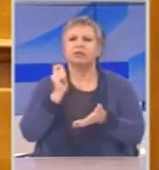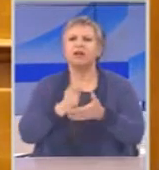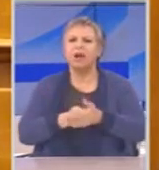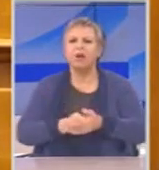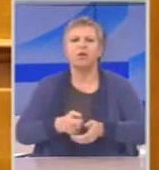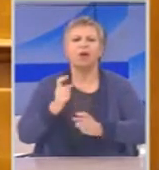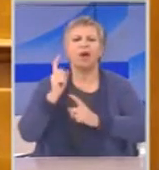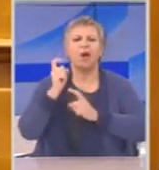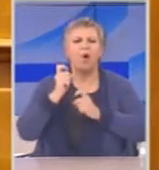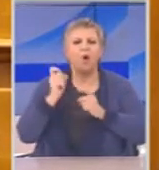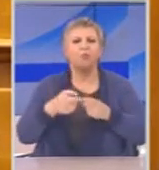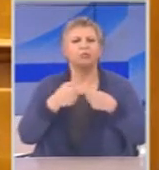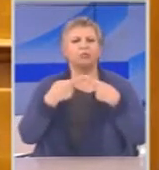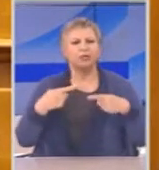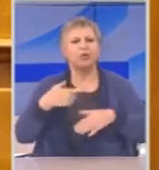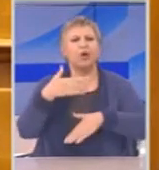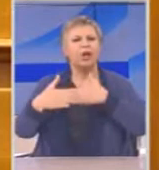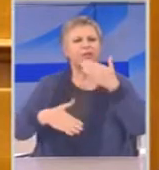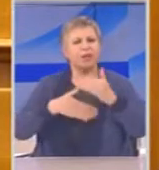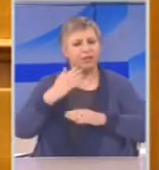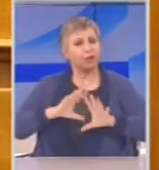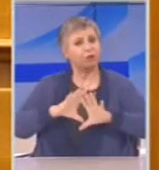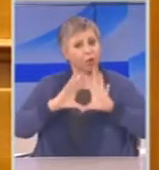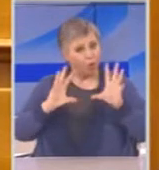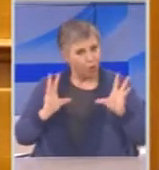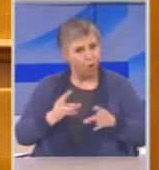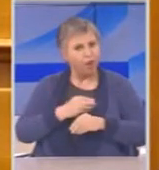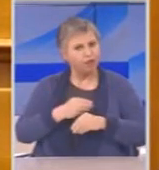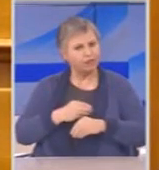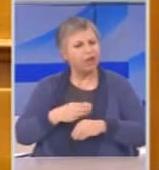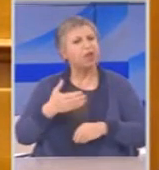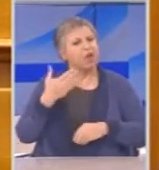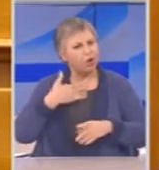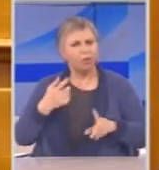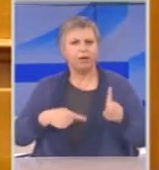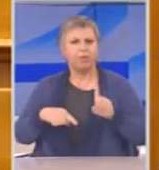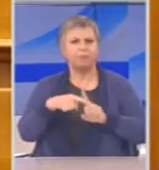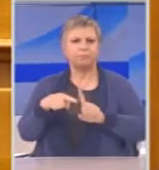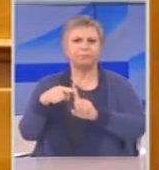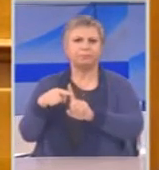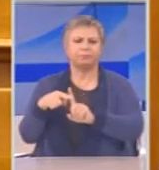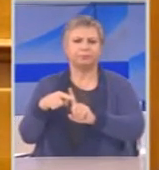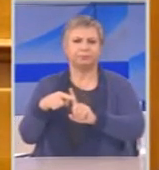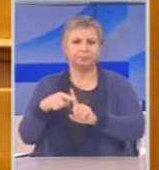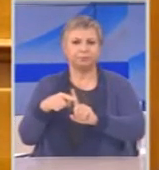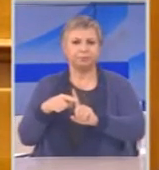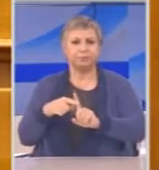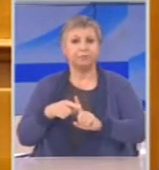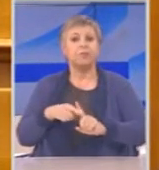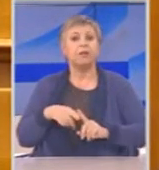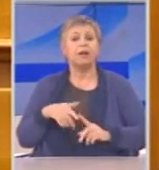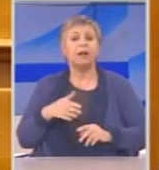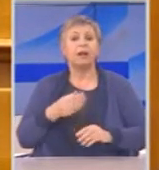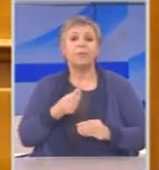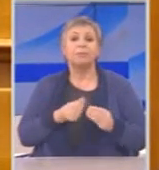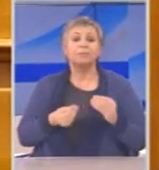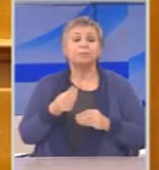τρόπο τους. Θέλω να προσθέσω όμως το εξής στοιχείο,